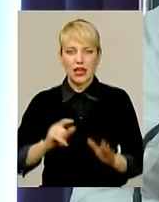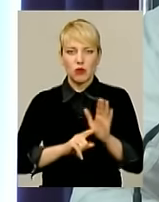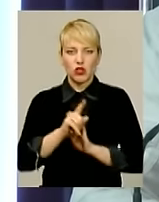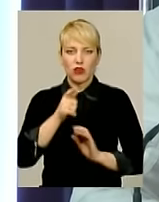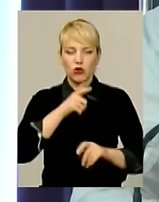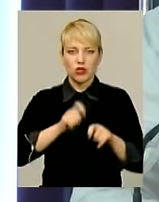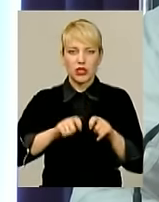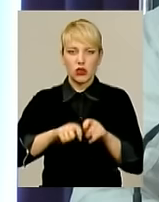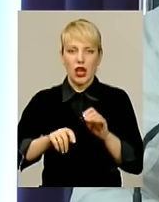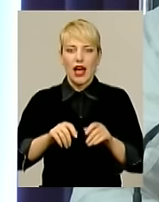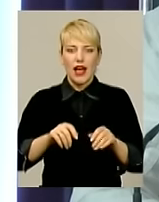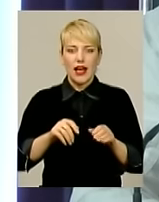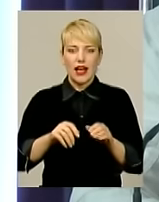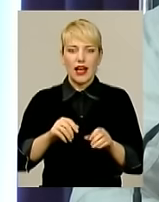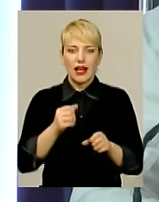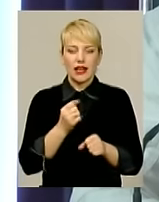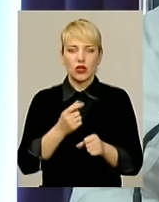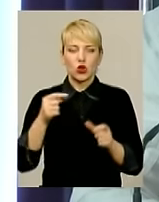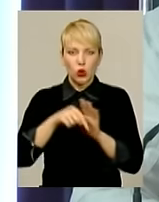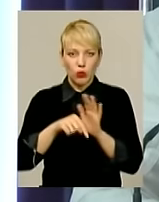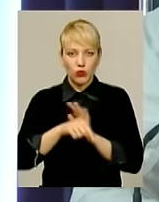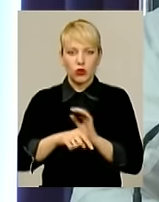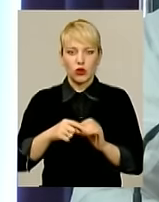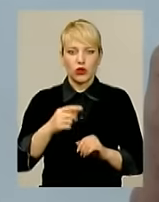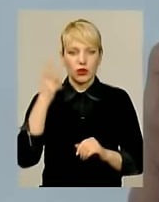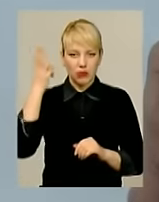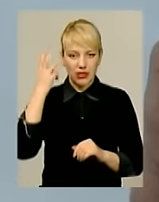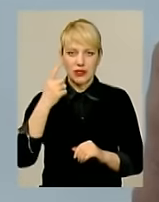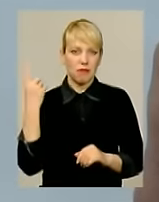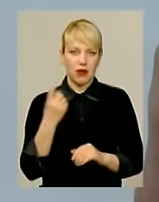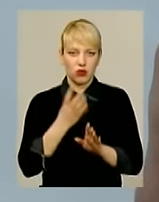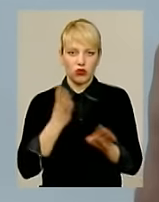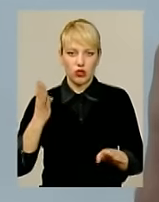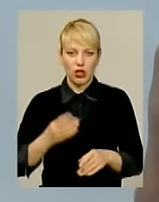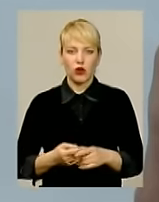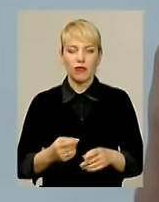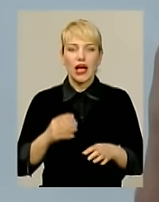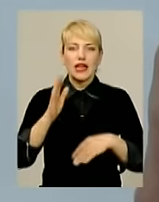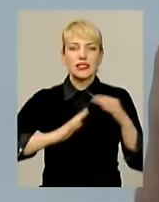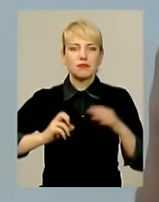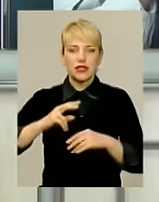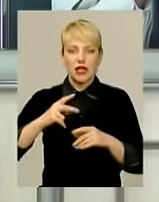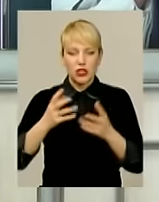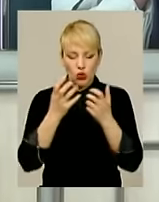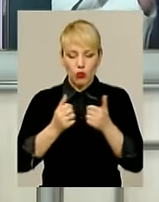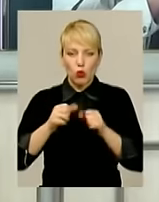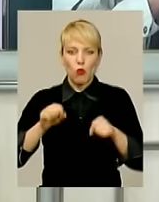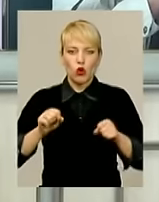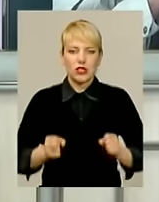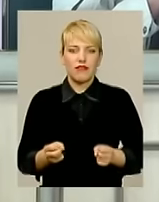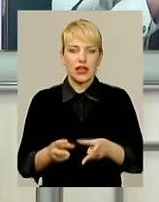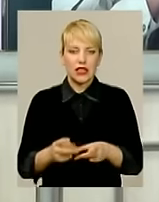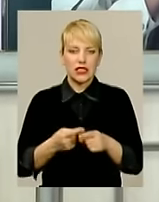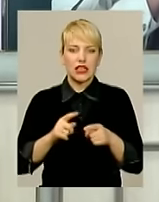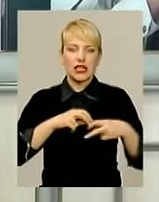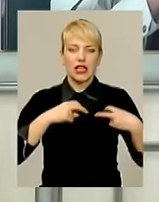експлуатації на інших блоках АЕС. Тобто, Хмельницька атомна в першу чергу йде. Спеціалісти прораховують можливі ризики і вже нині кажуть, у такому